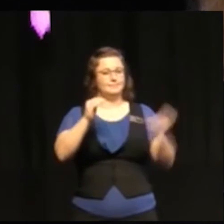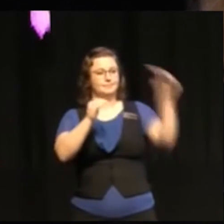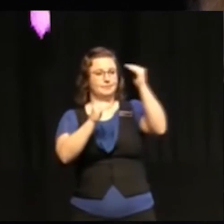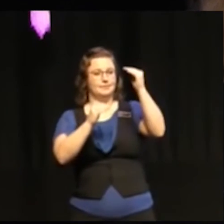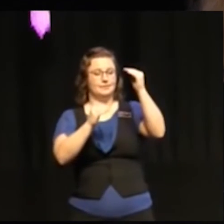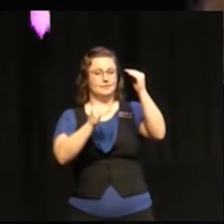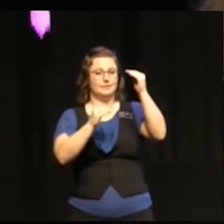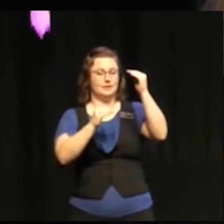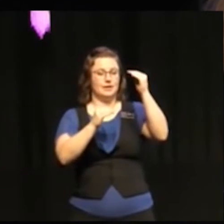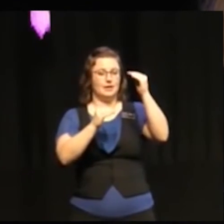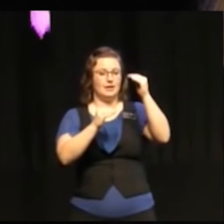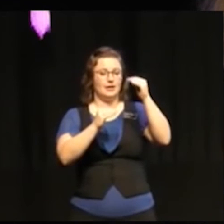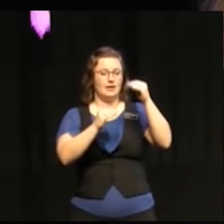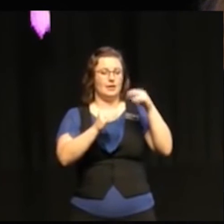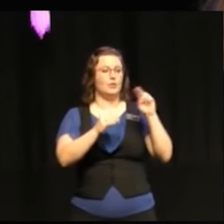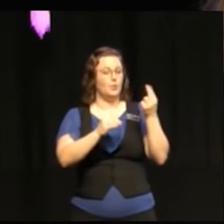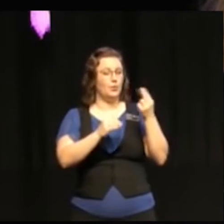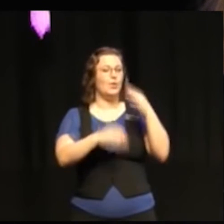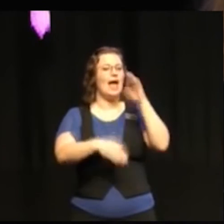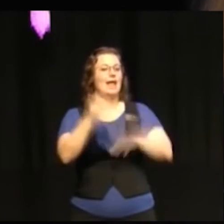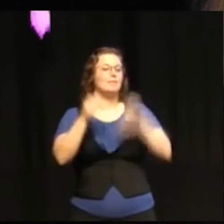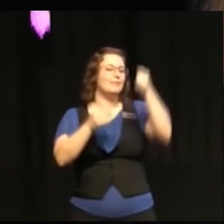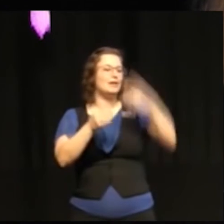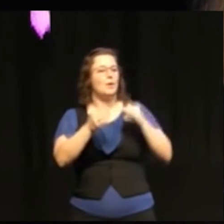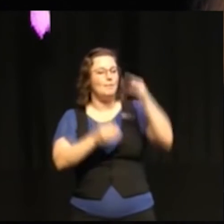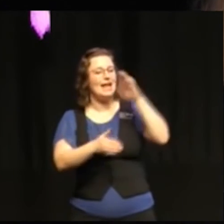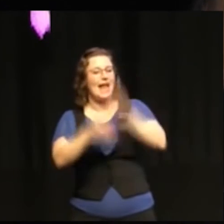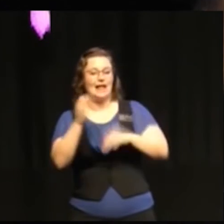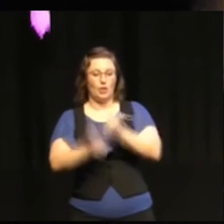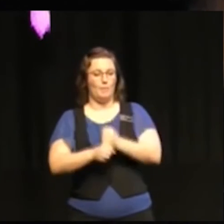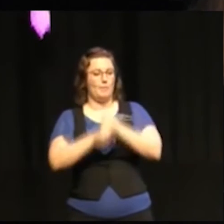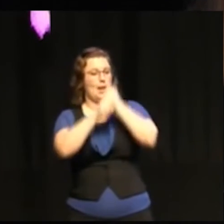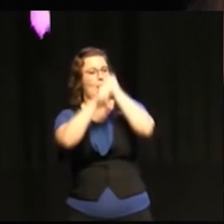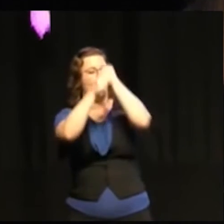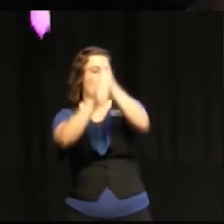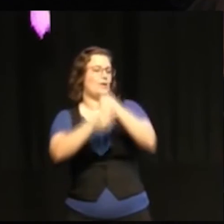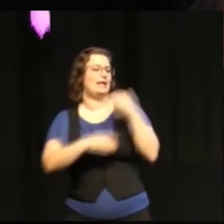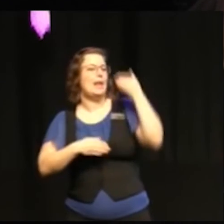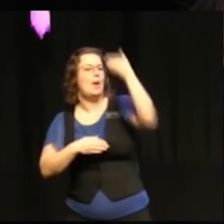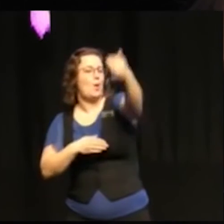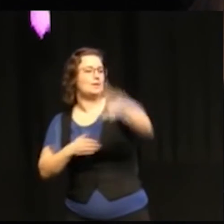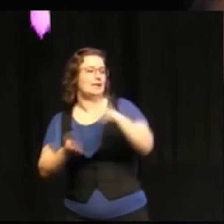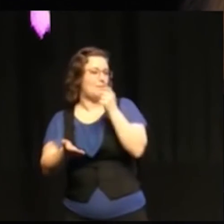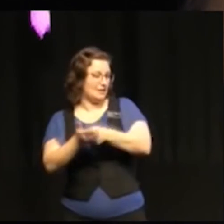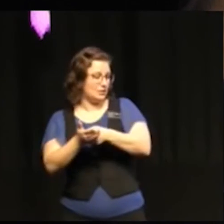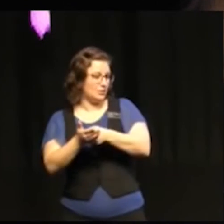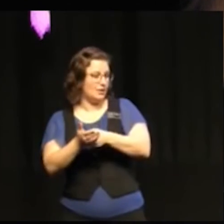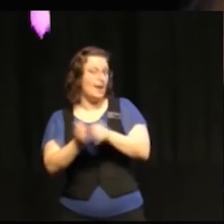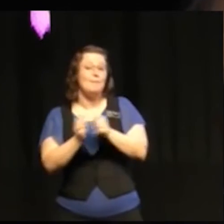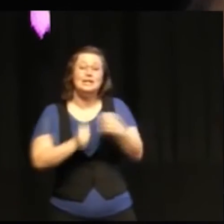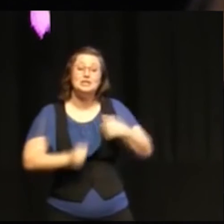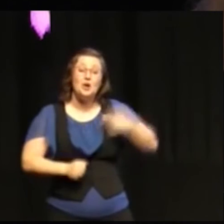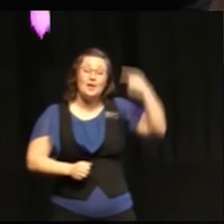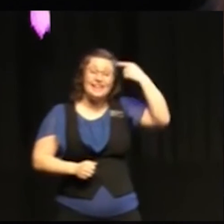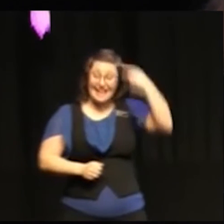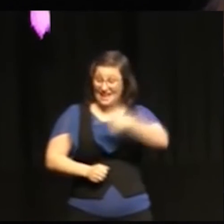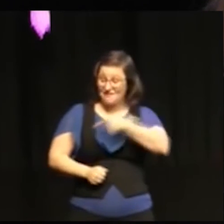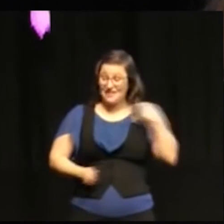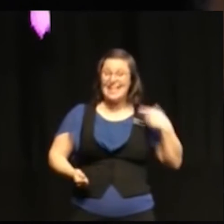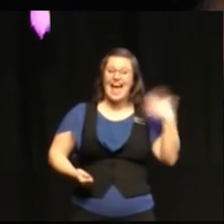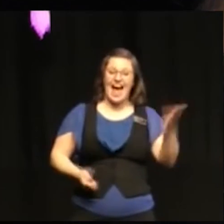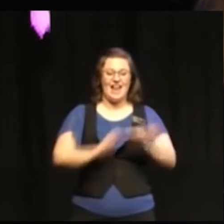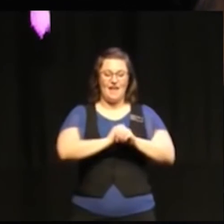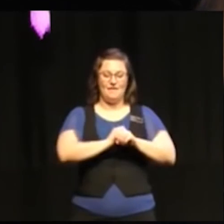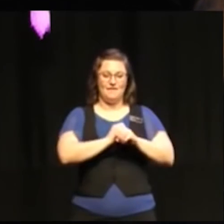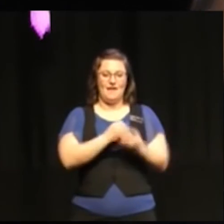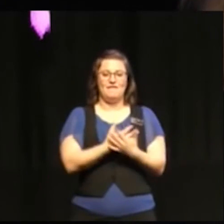långsiktiga besluten men jag tänker att vi är ändå fler som en